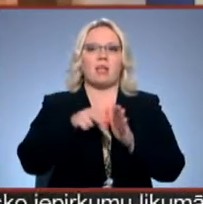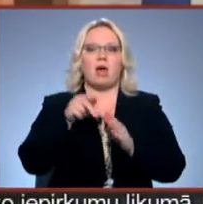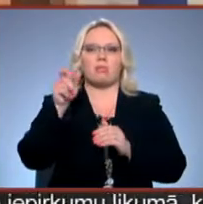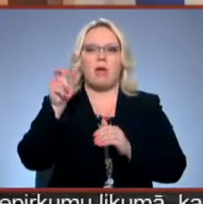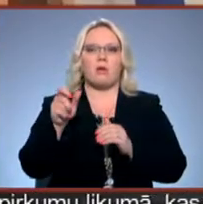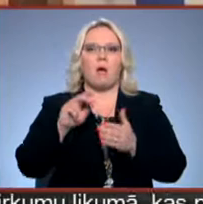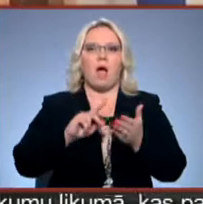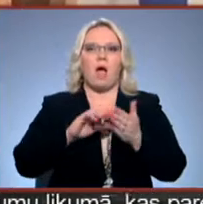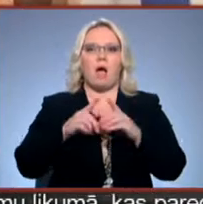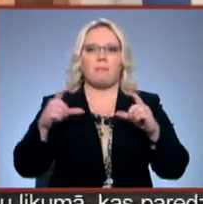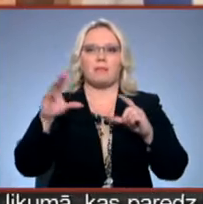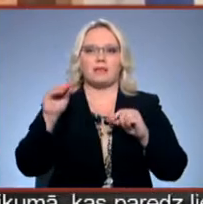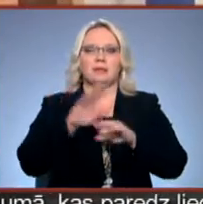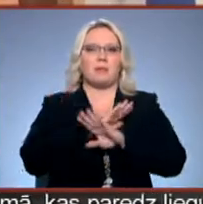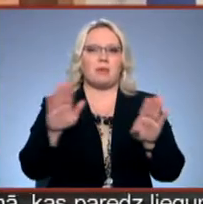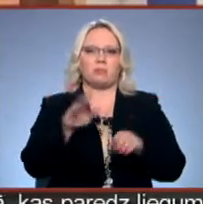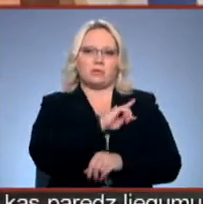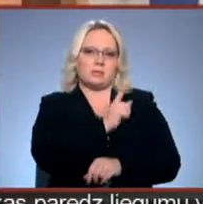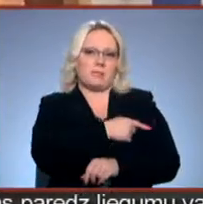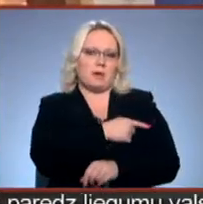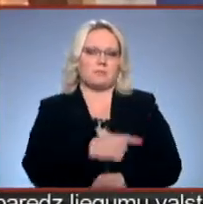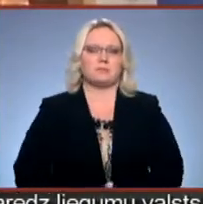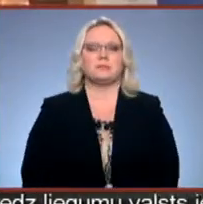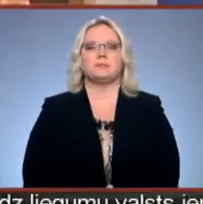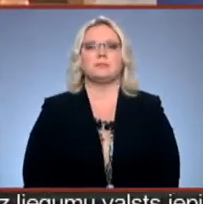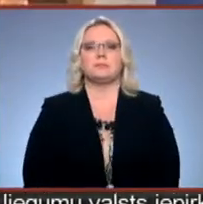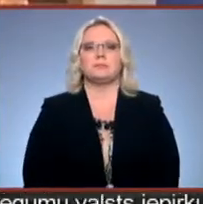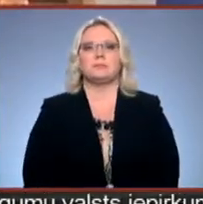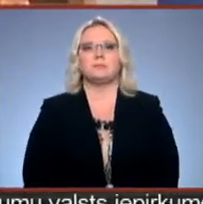nebūs iespējams. Sandra Lietāni, Andras Spāns, TV Spektrs.